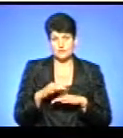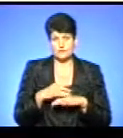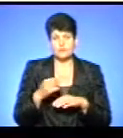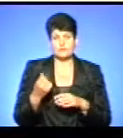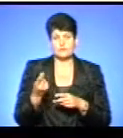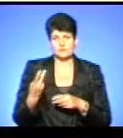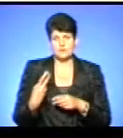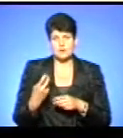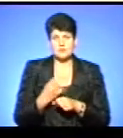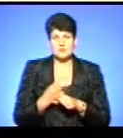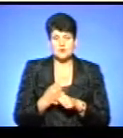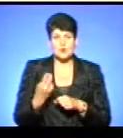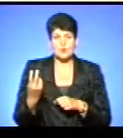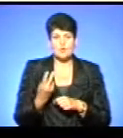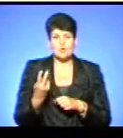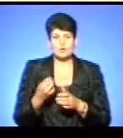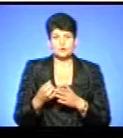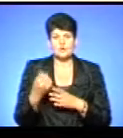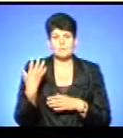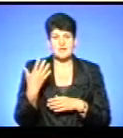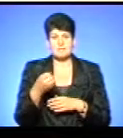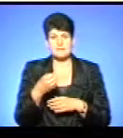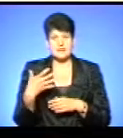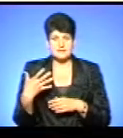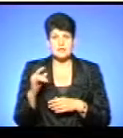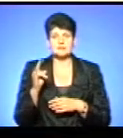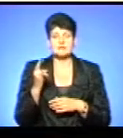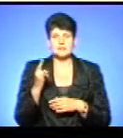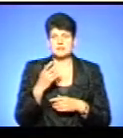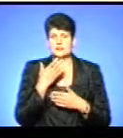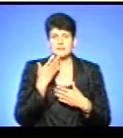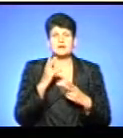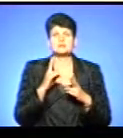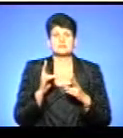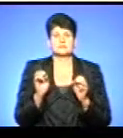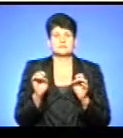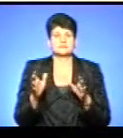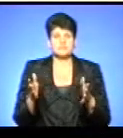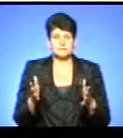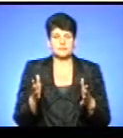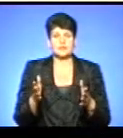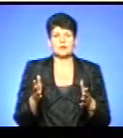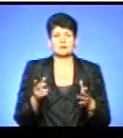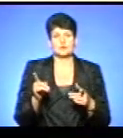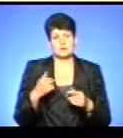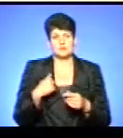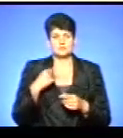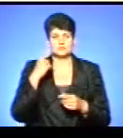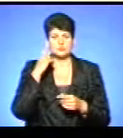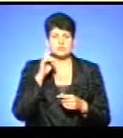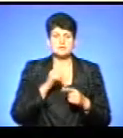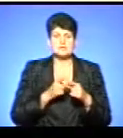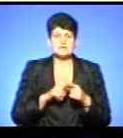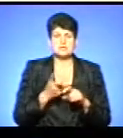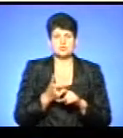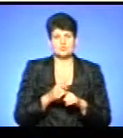працюємо обоє до 5-15, і дитину в нас немає з ким залишити, то мені здається, що це дуже